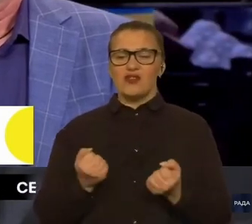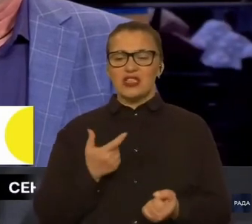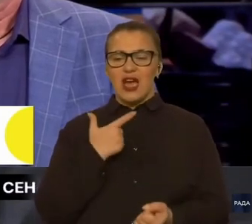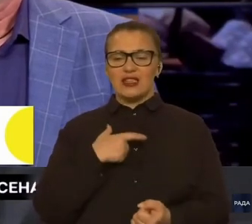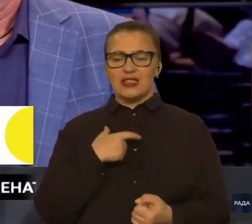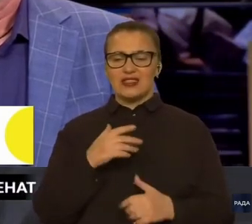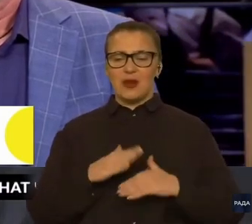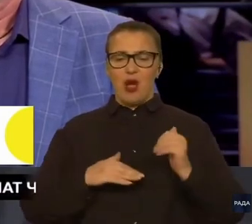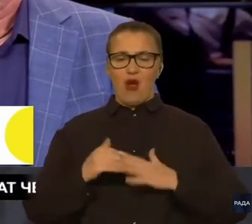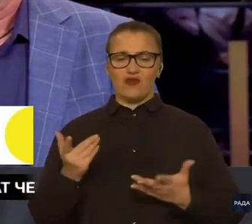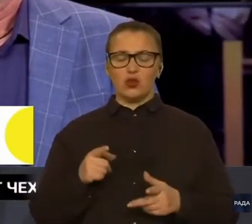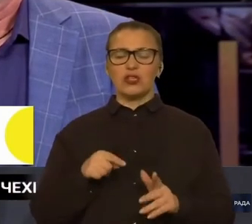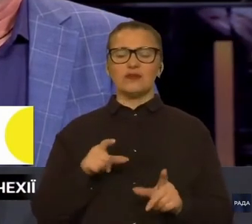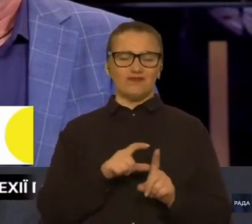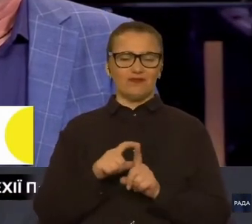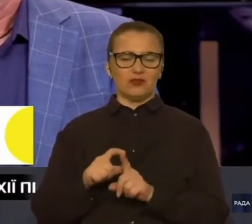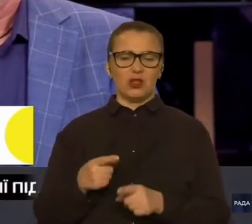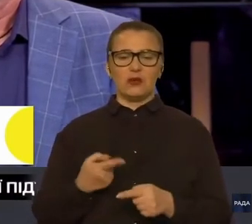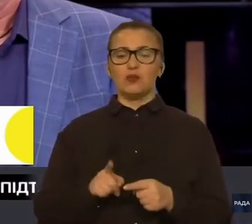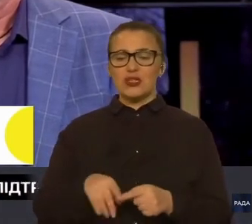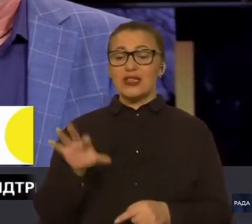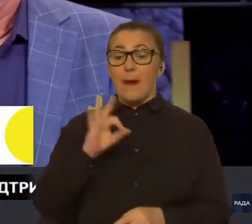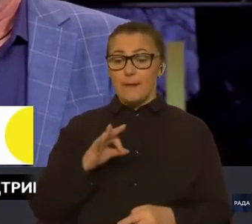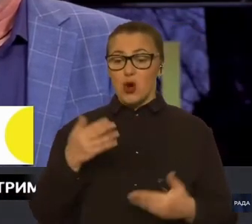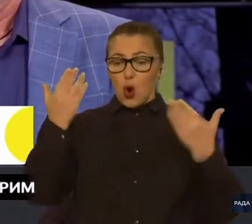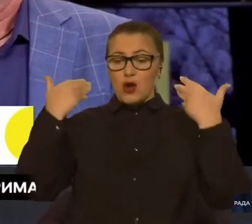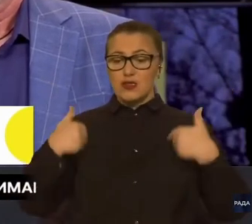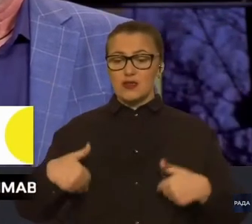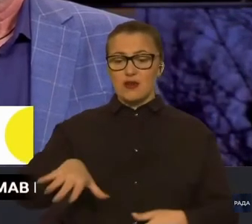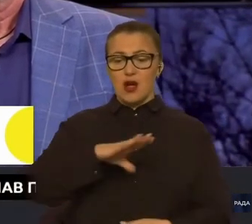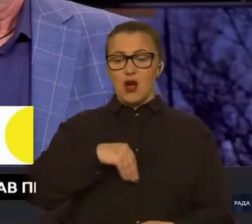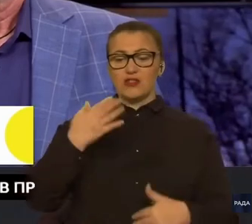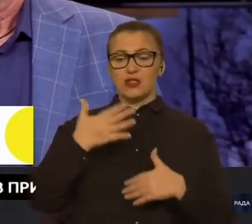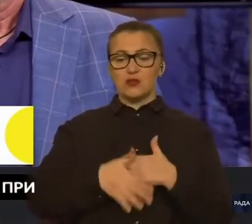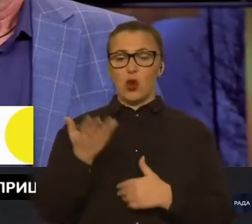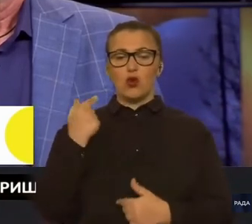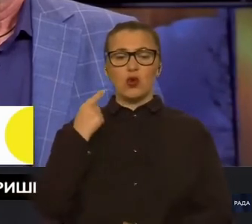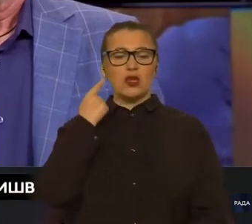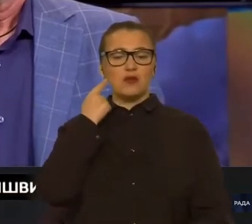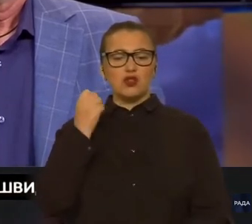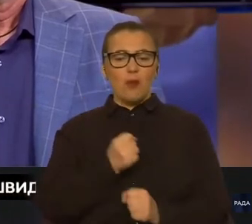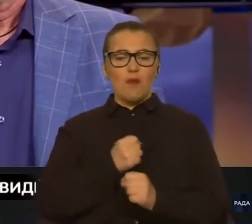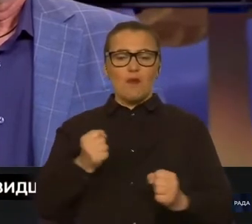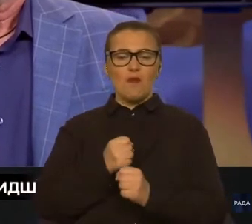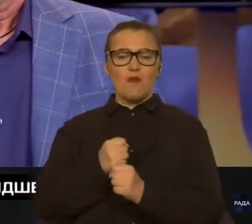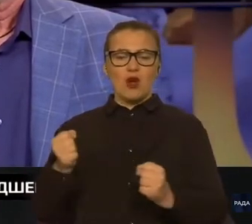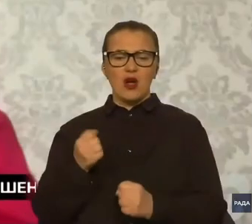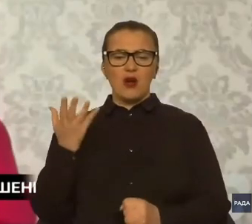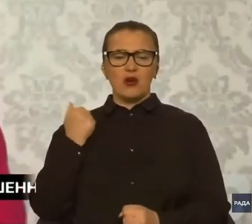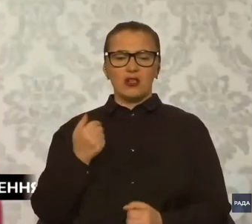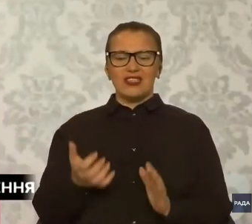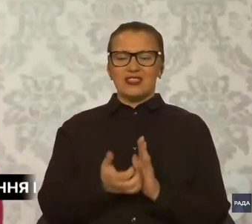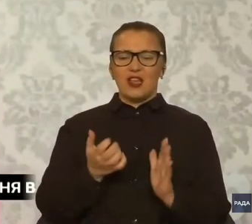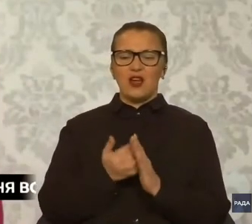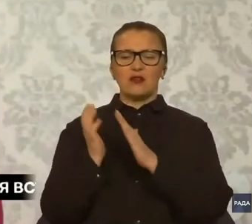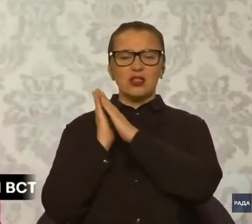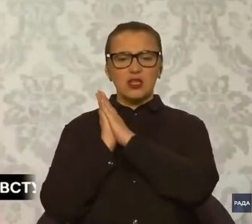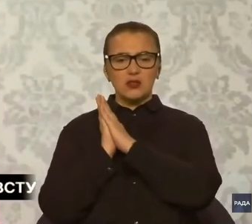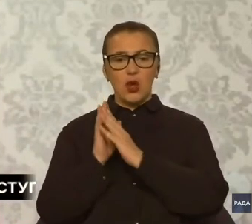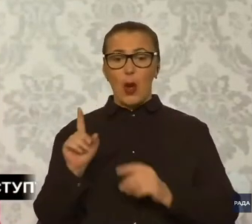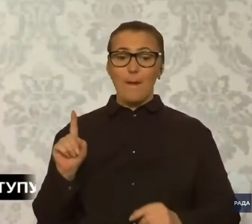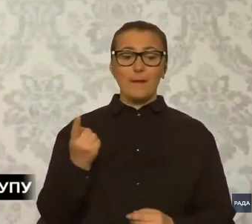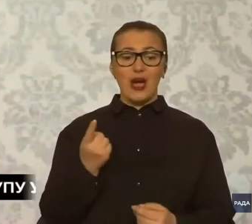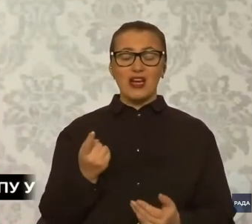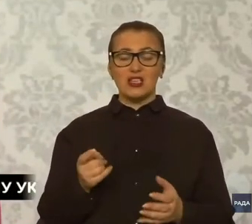метафора. Чому? Тому що це про тіло. Всі розуміють, що коли ми чуємо вибухи, коли ми не досипаємо, першим сприймає